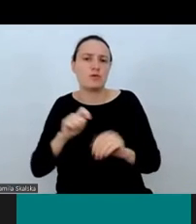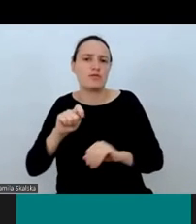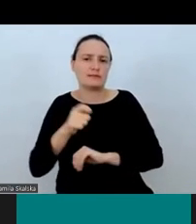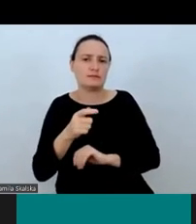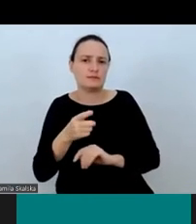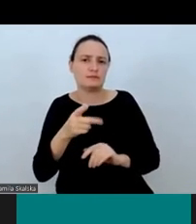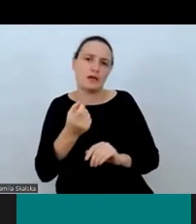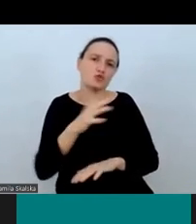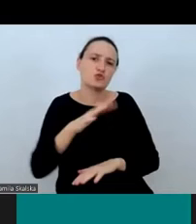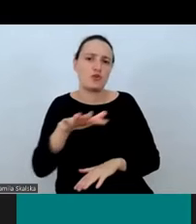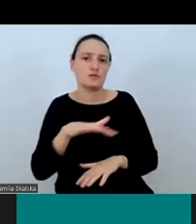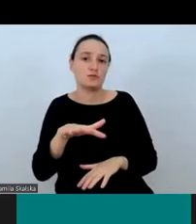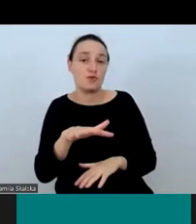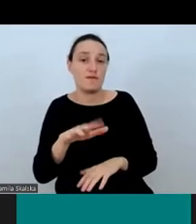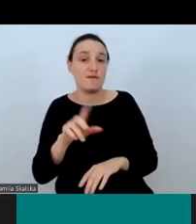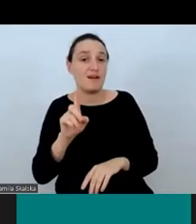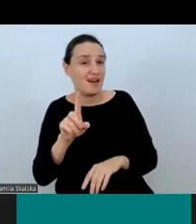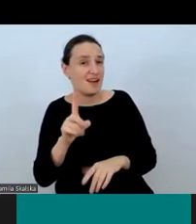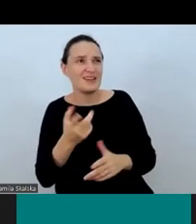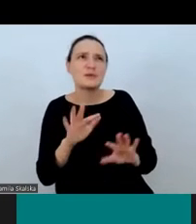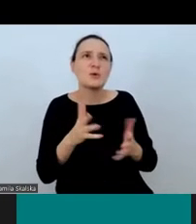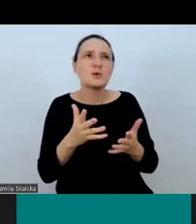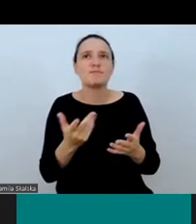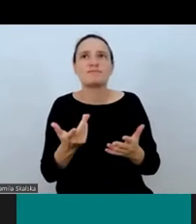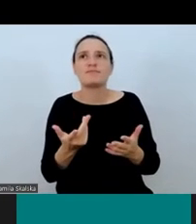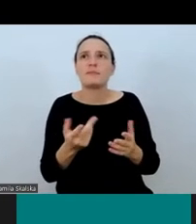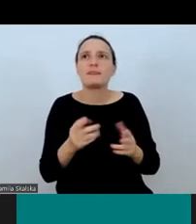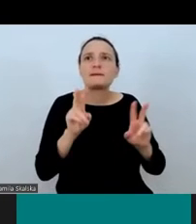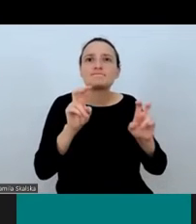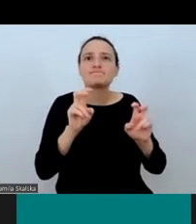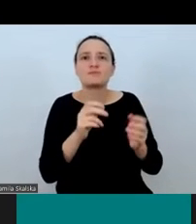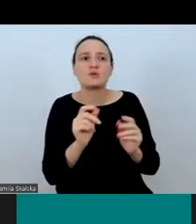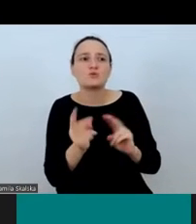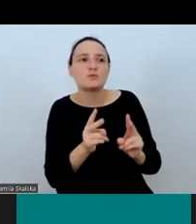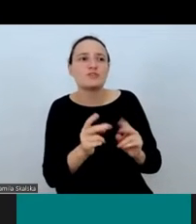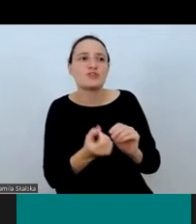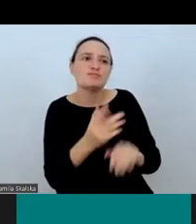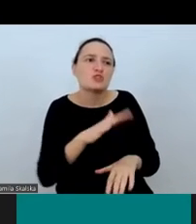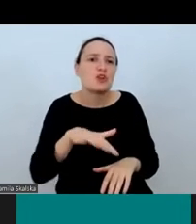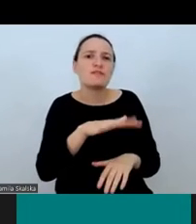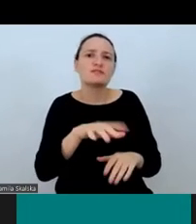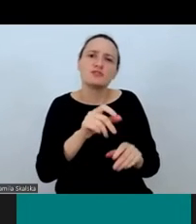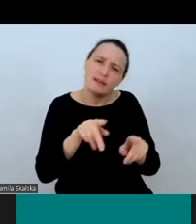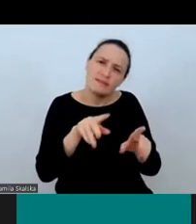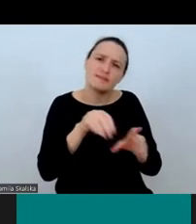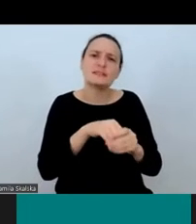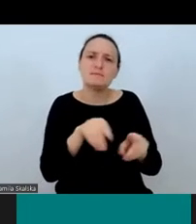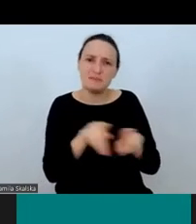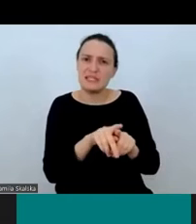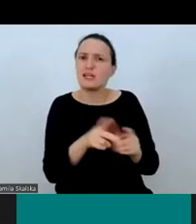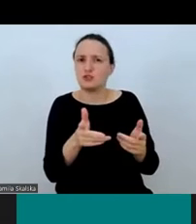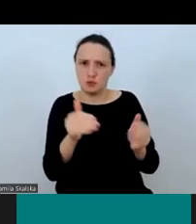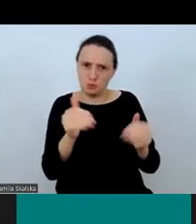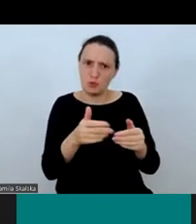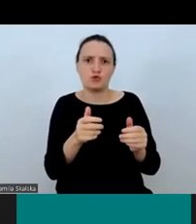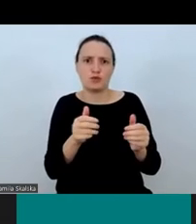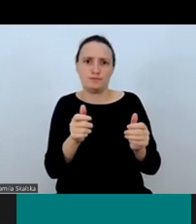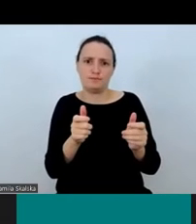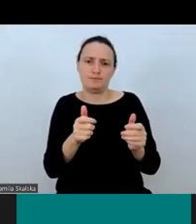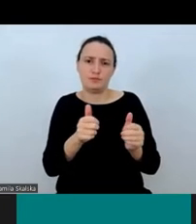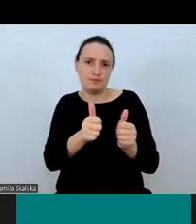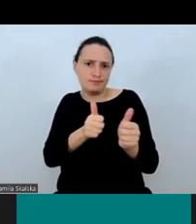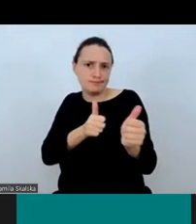Chociaż tłumaczenie środowiskowe może polegać również na tłumaczeniu konsekutywnym dłuższych fragmentów